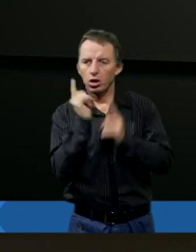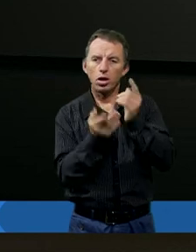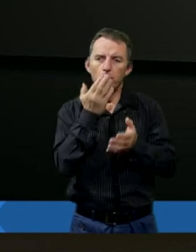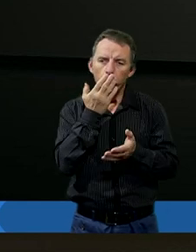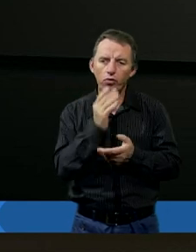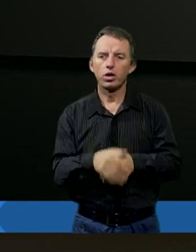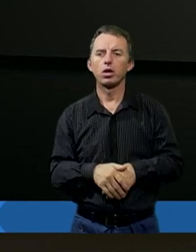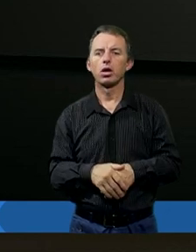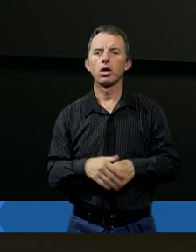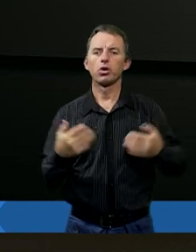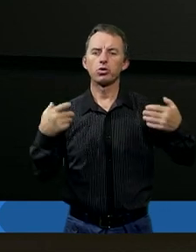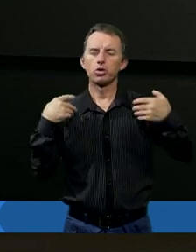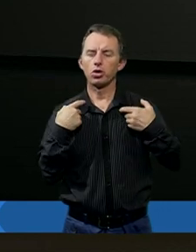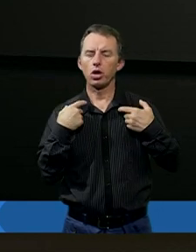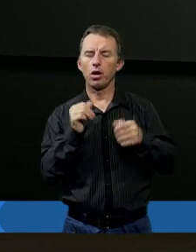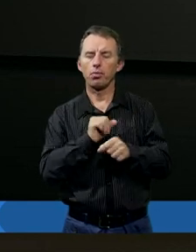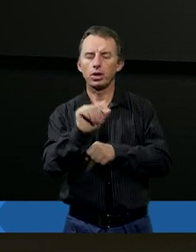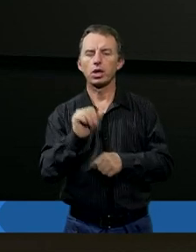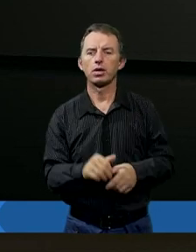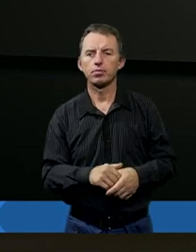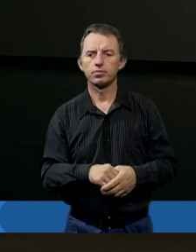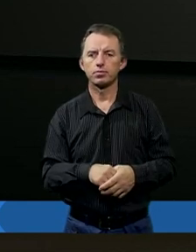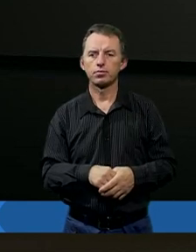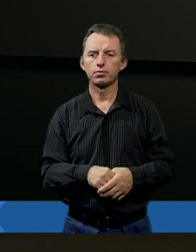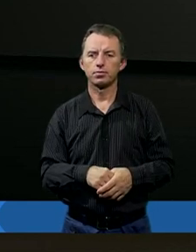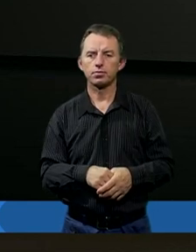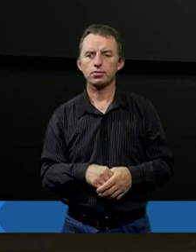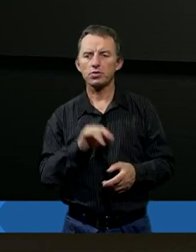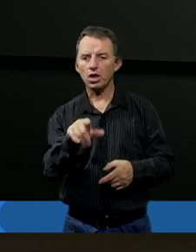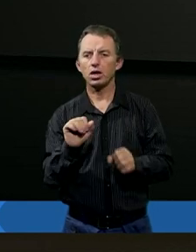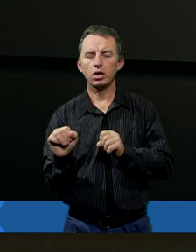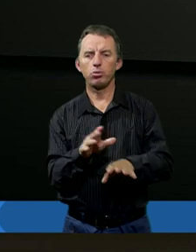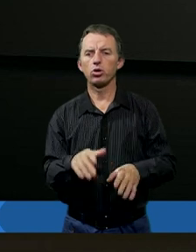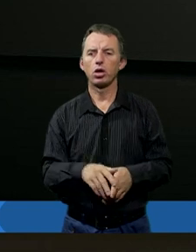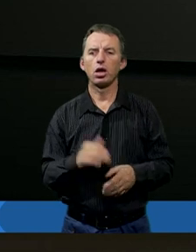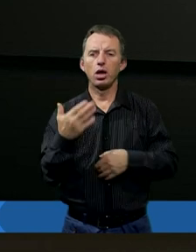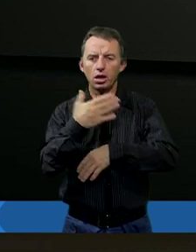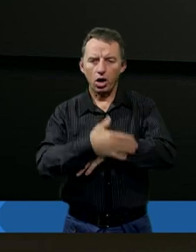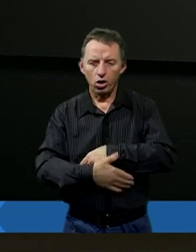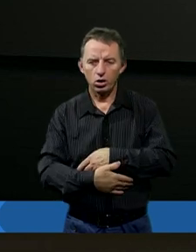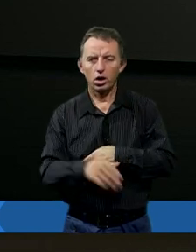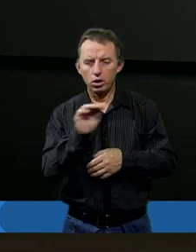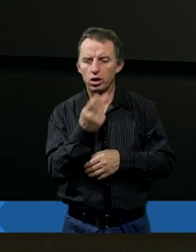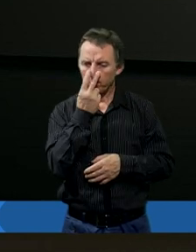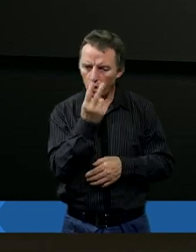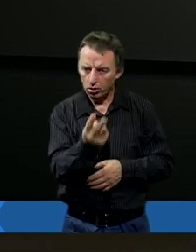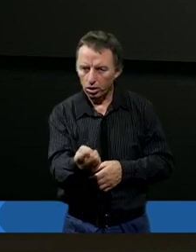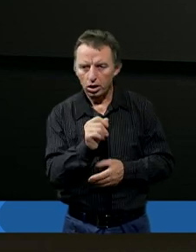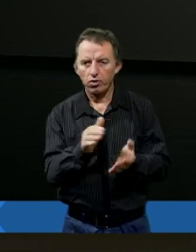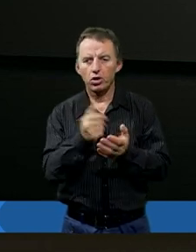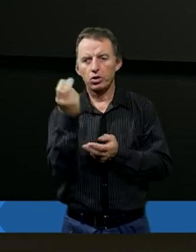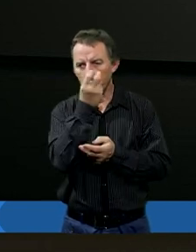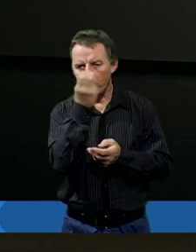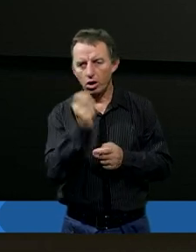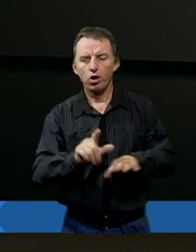na początku, czasem wystarczy po prostu być i wspierać w ten sposób. Na koniec jeszcze popatrzmy, bo niezwykle